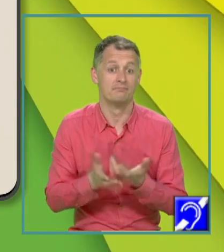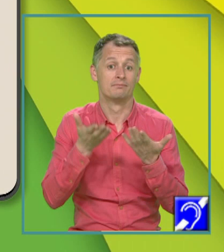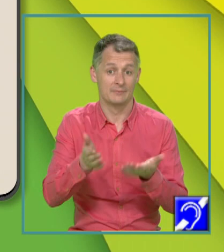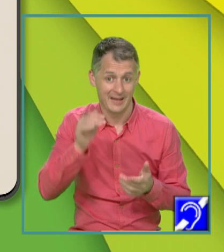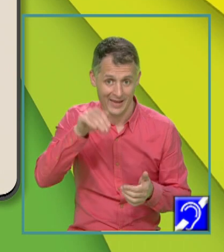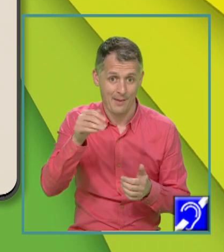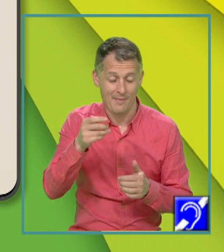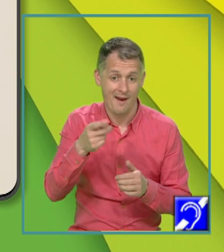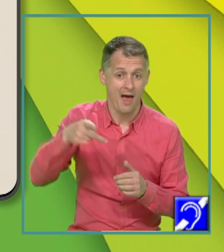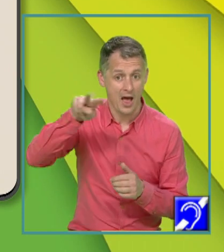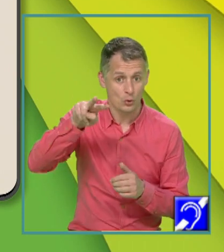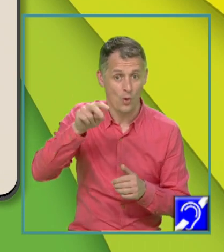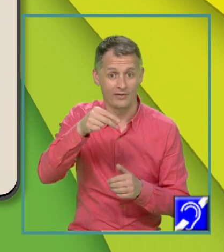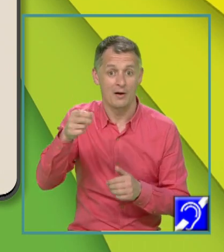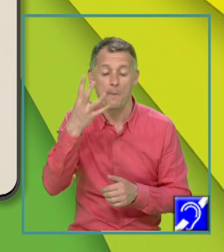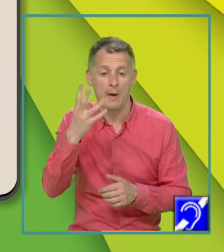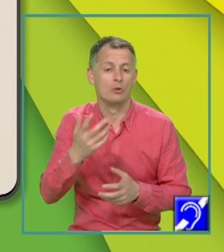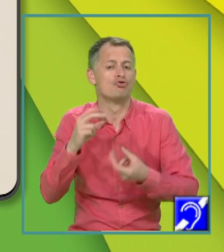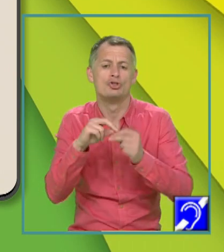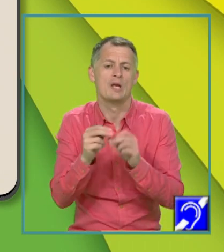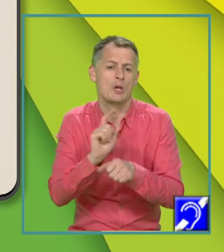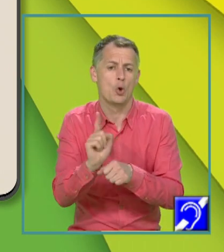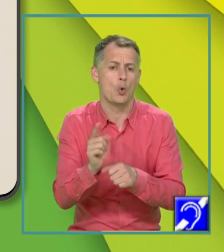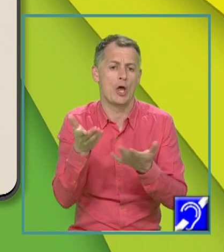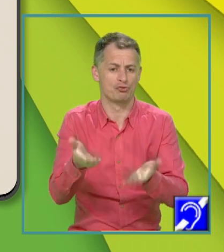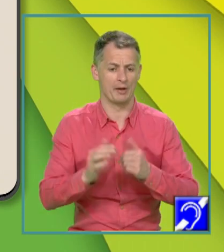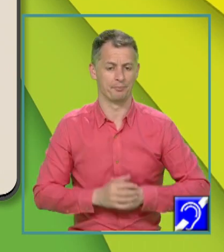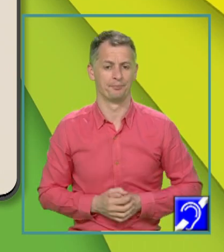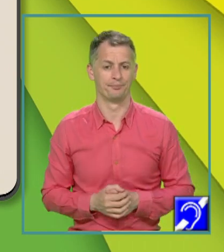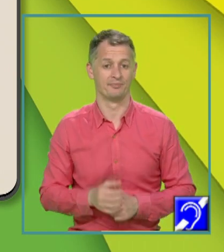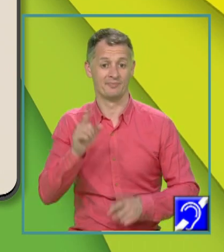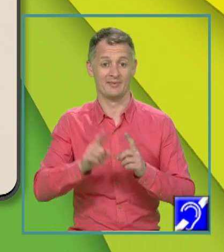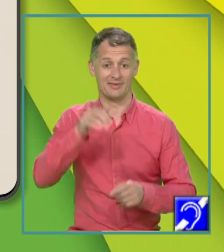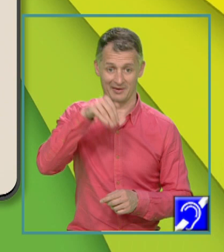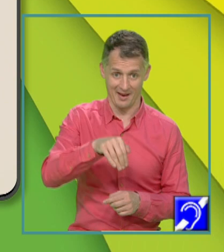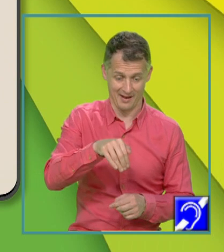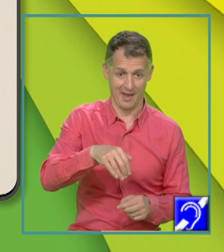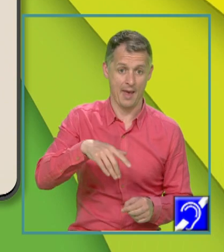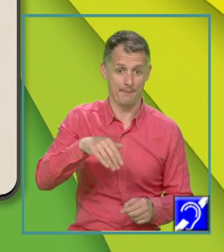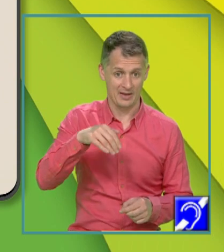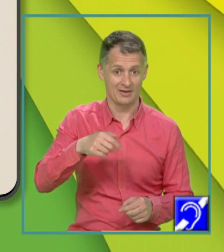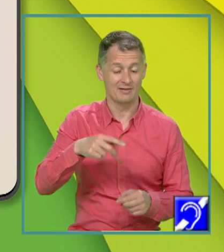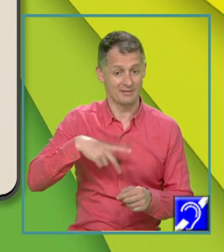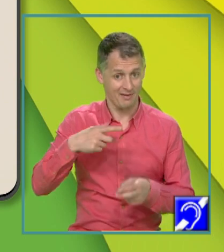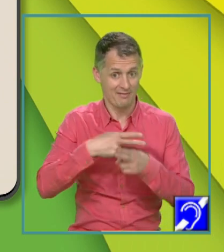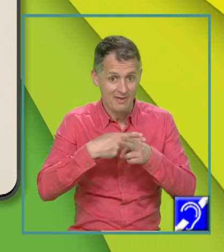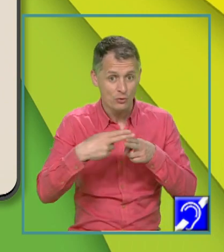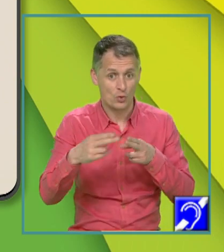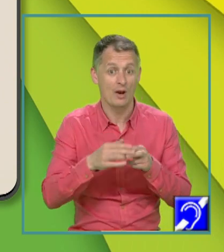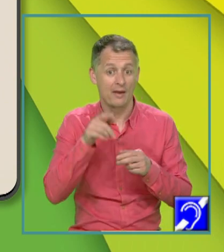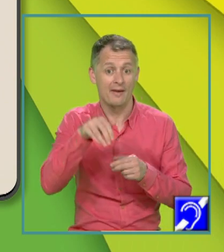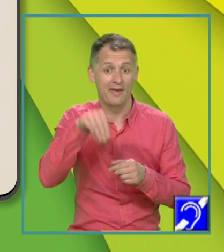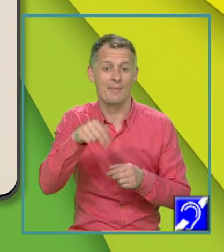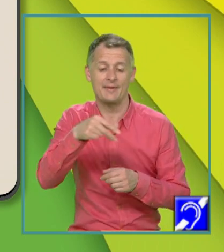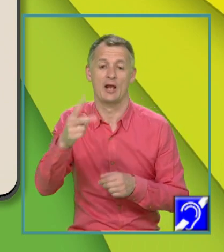doua va fi egal cu 4. Ce înseamnă lucrul acesta? Dacă M este natural, atunci M este